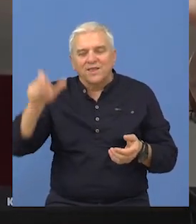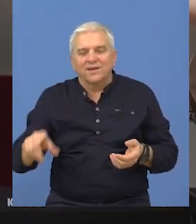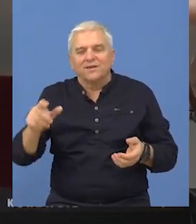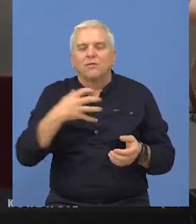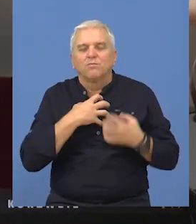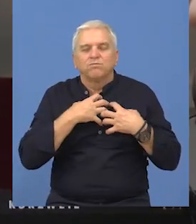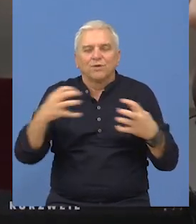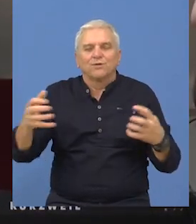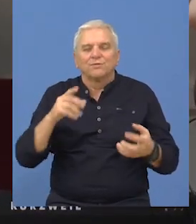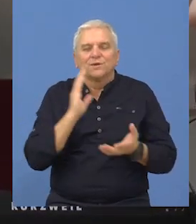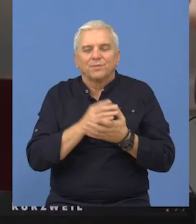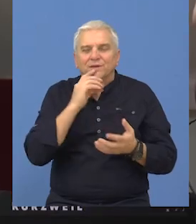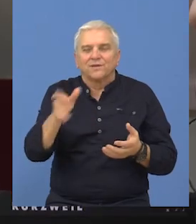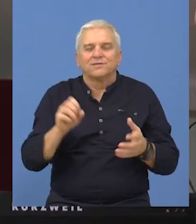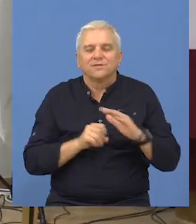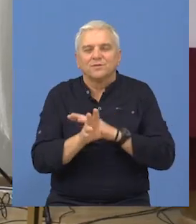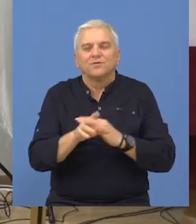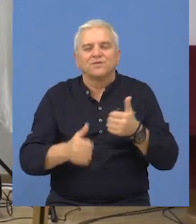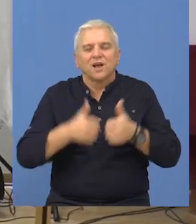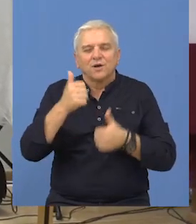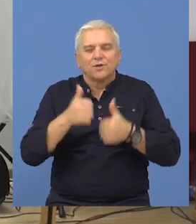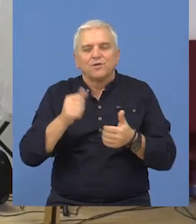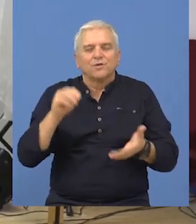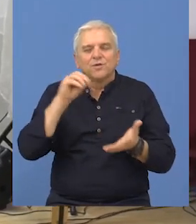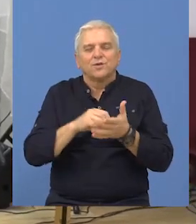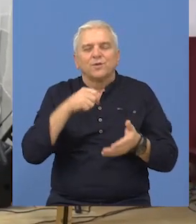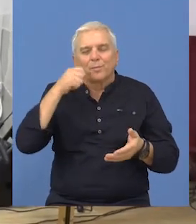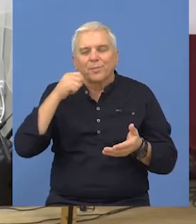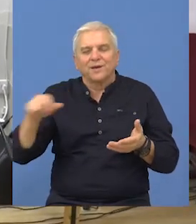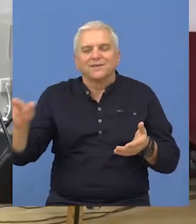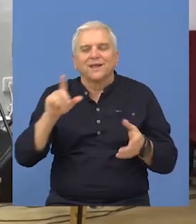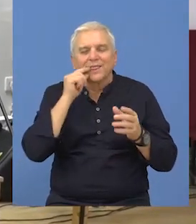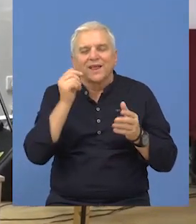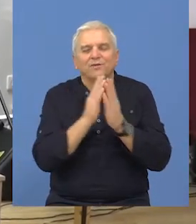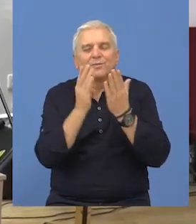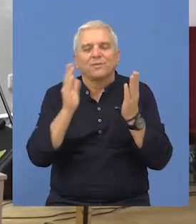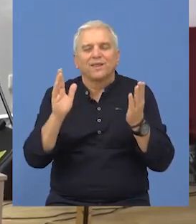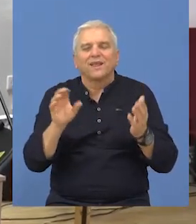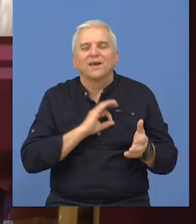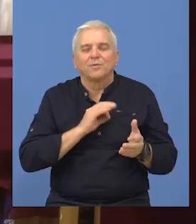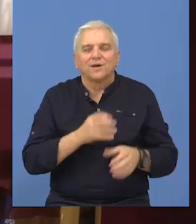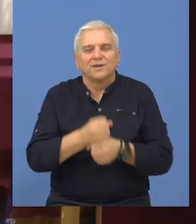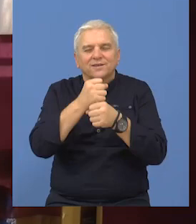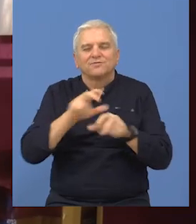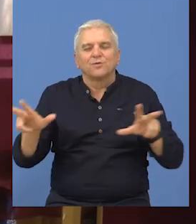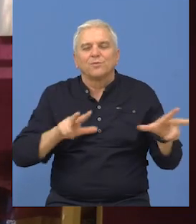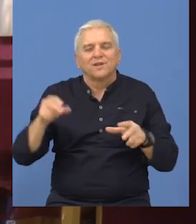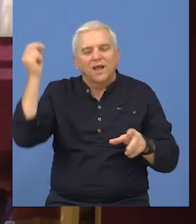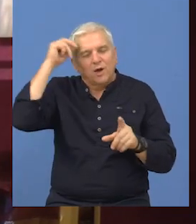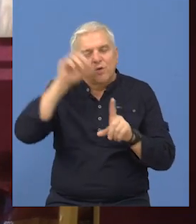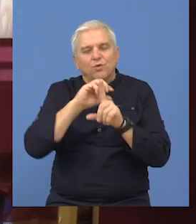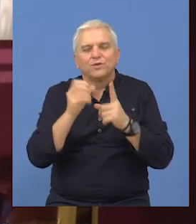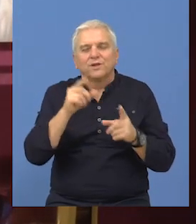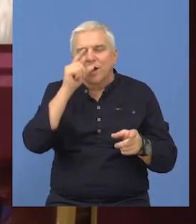obogaćena je prigodnim programom. Realizaciju konkursa u pisanju poezije Narodne biblioteke Bečej podržali su Ministarstvo